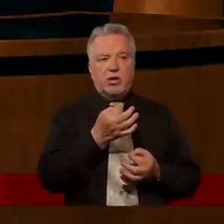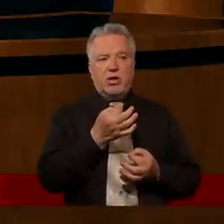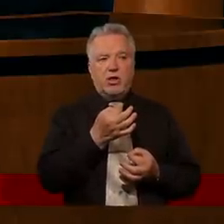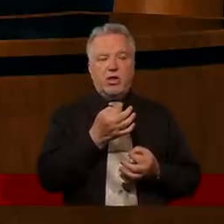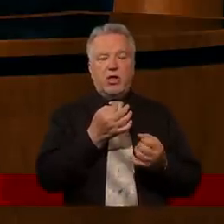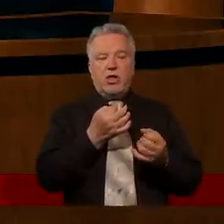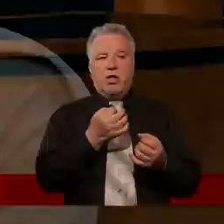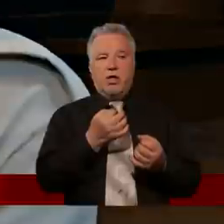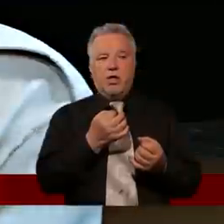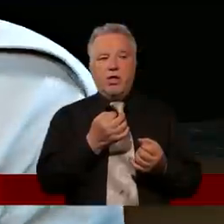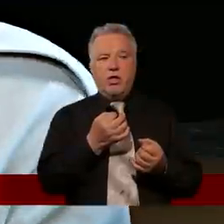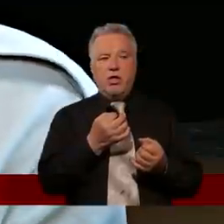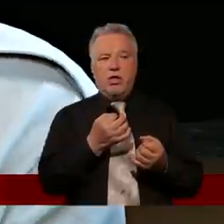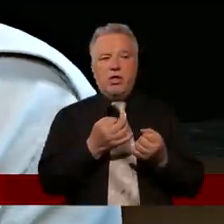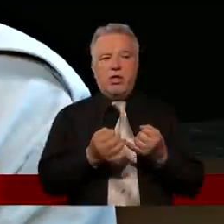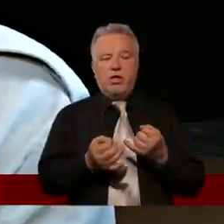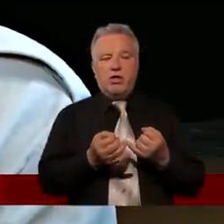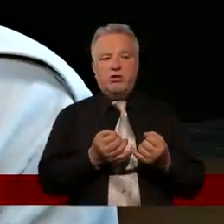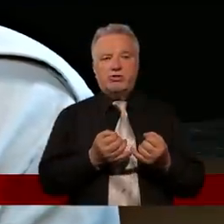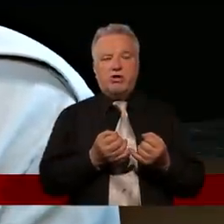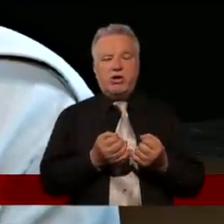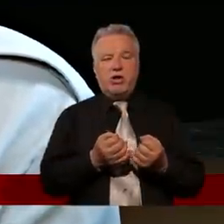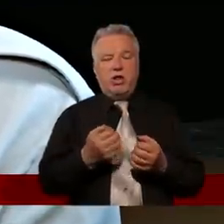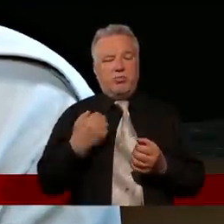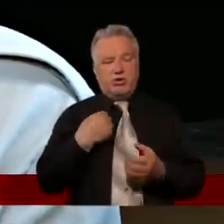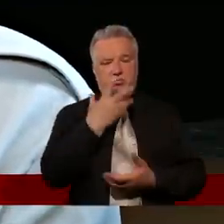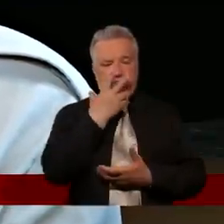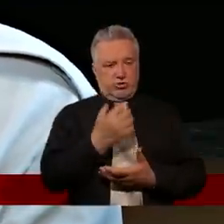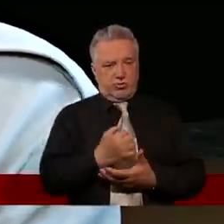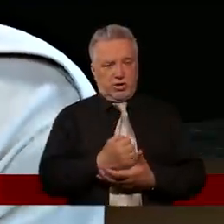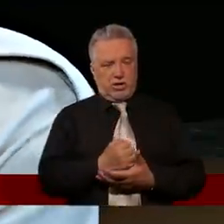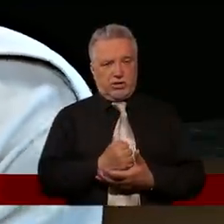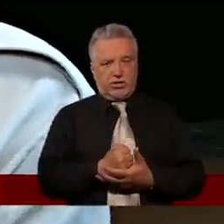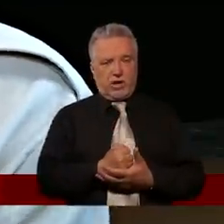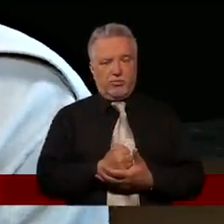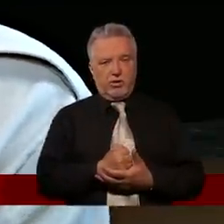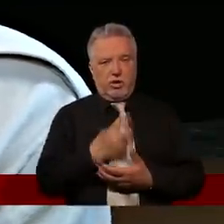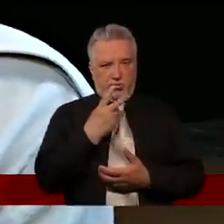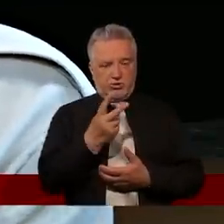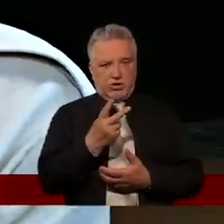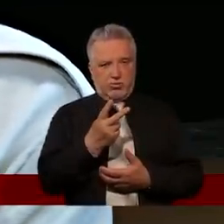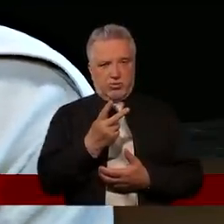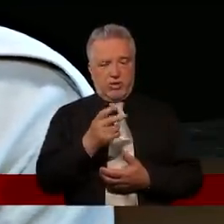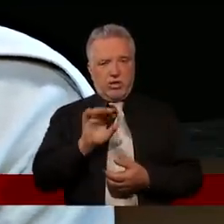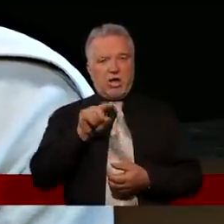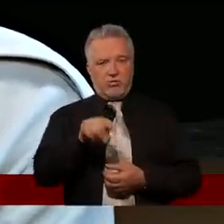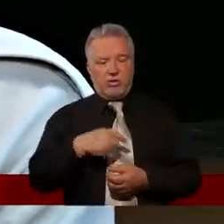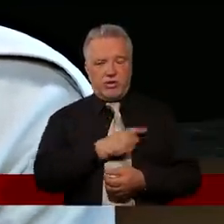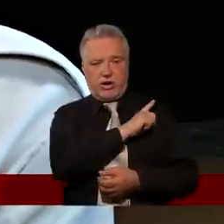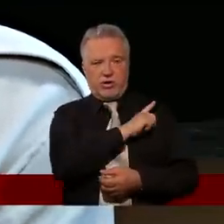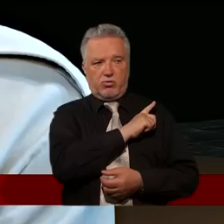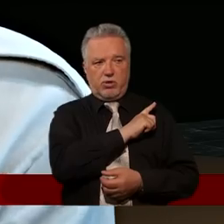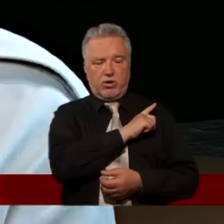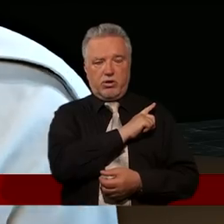jeśli byliśmy świadkami, nie bezpośrednio, że ja byłem osobą zainteresowaną tą. Ja po prostu byłem widzem. Jak wtedy reaguję?